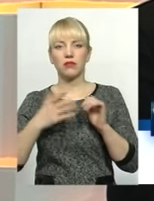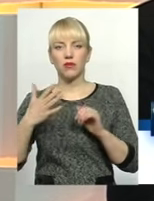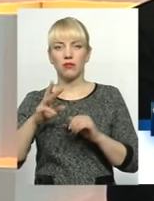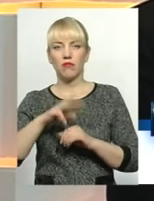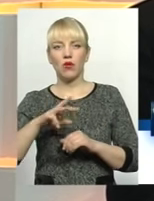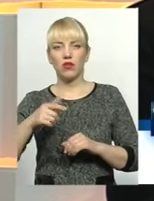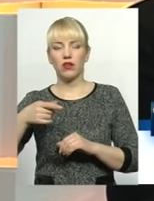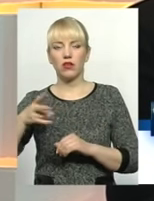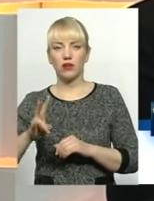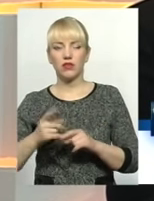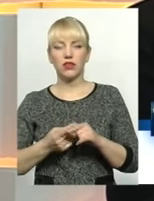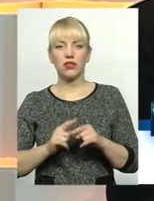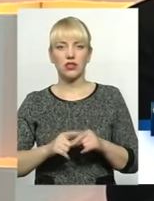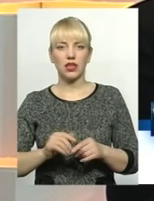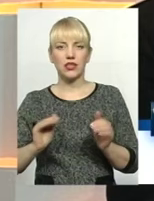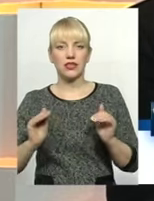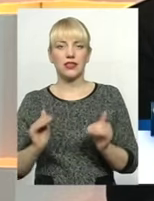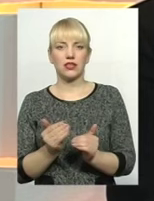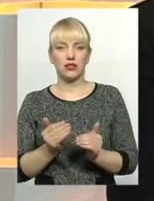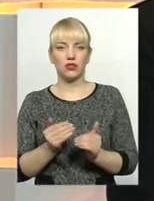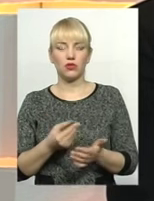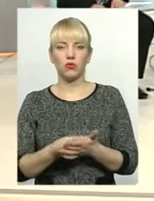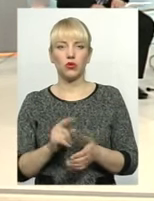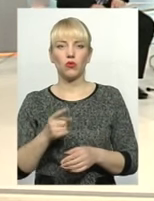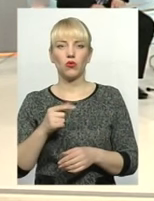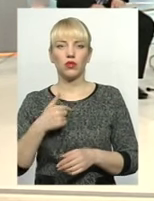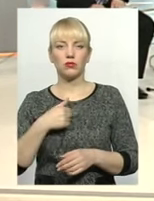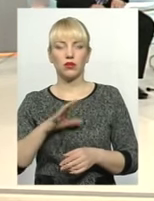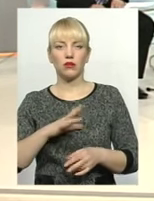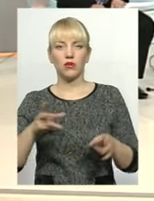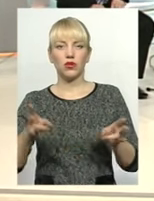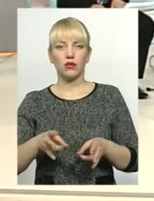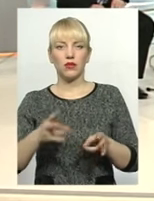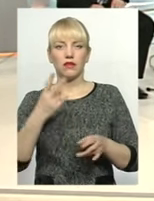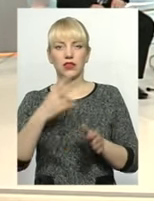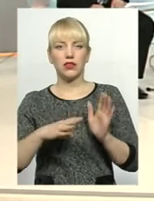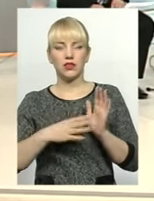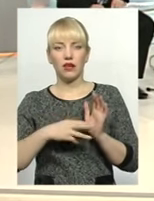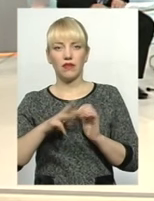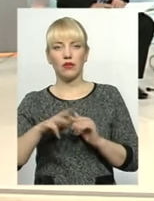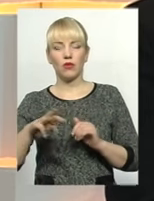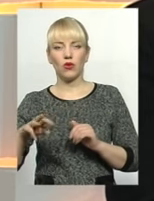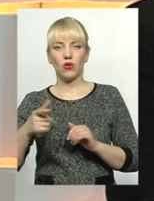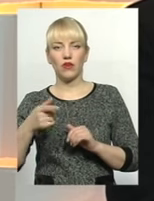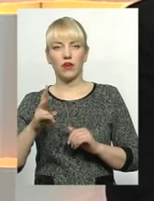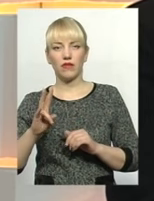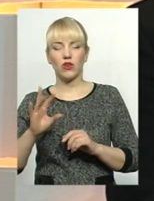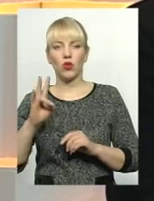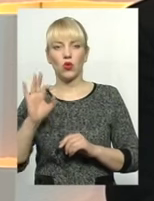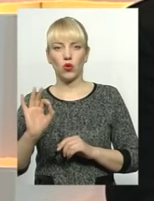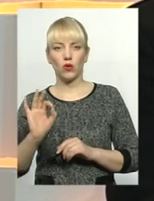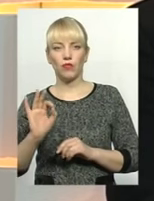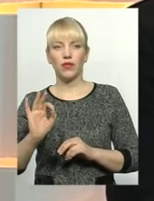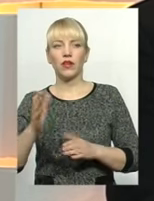Це стиснутий бюджет, що потреба у нас була 29 мільйонів гривень, але, як кажуть,